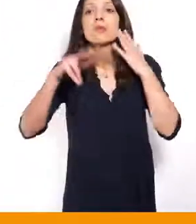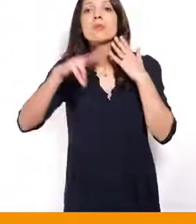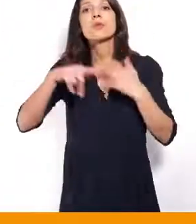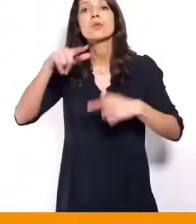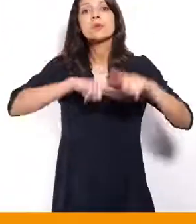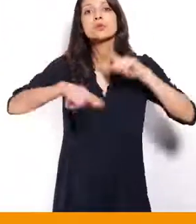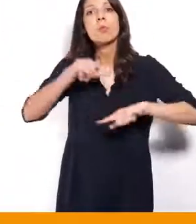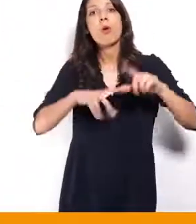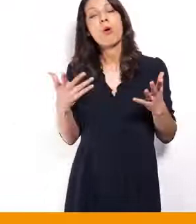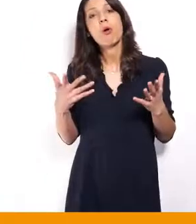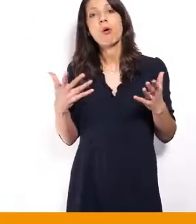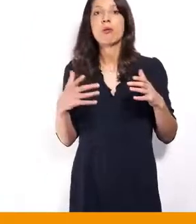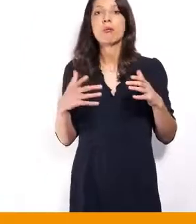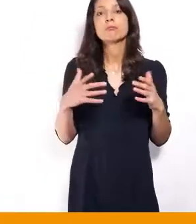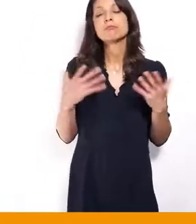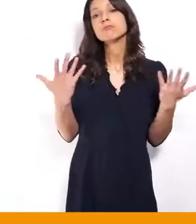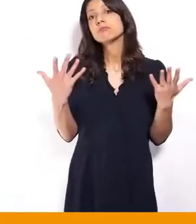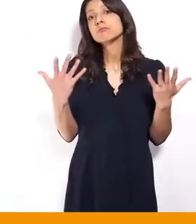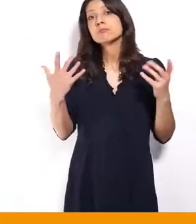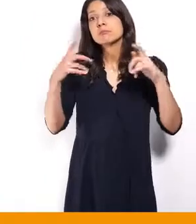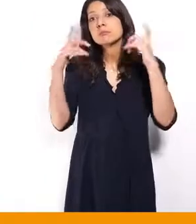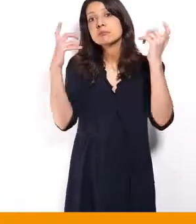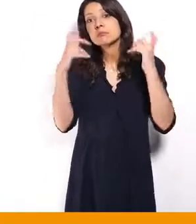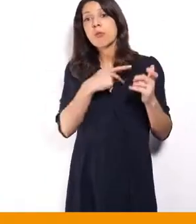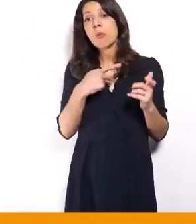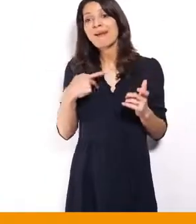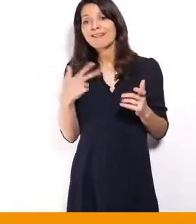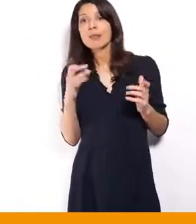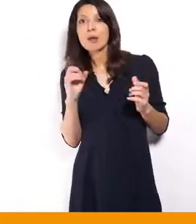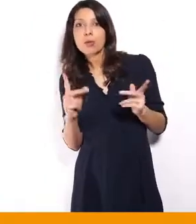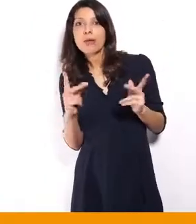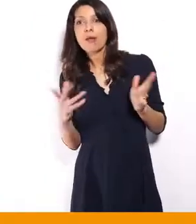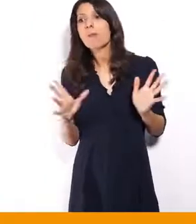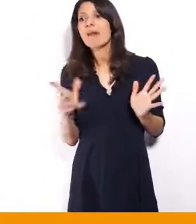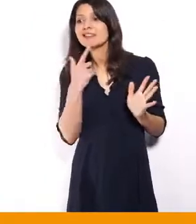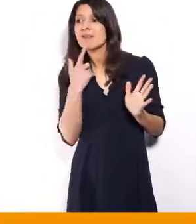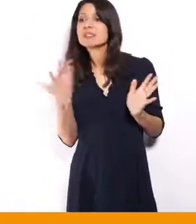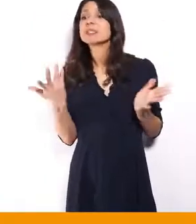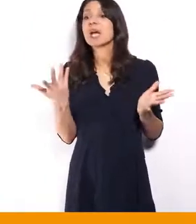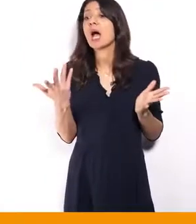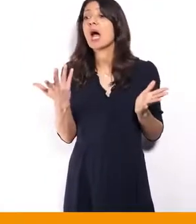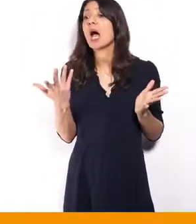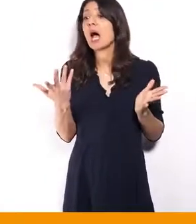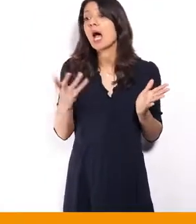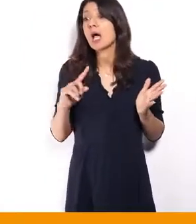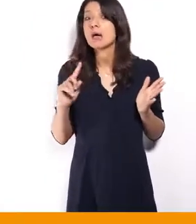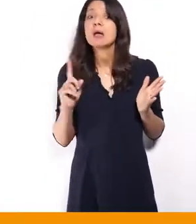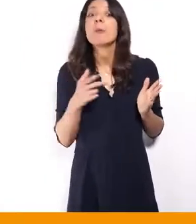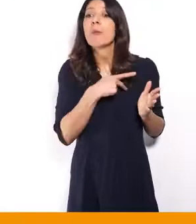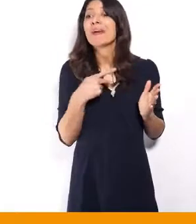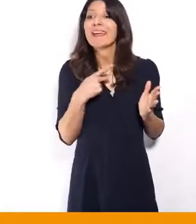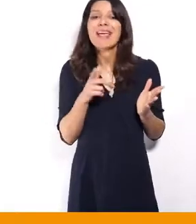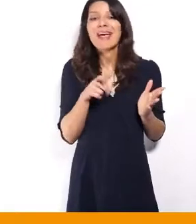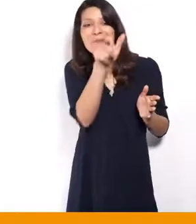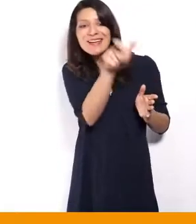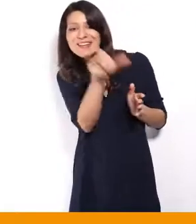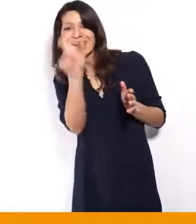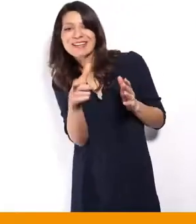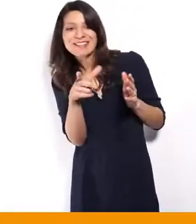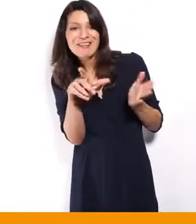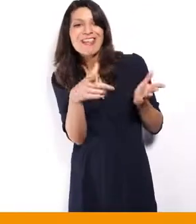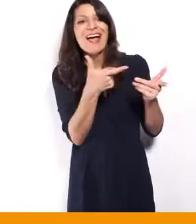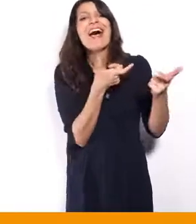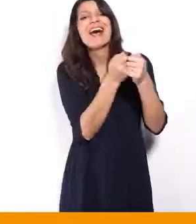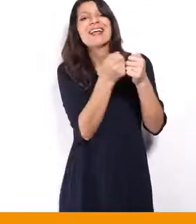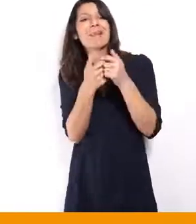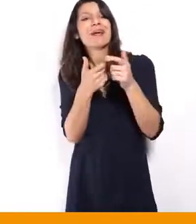il ne pas chercher à adapter son loyer à que vous pouvez payer. C'est le même loyer, vous allez acheter votre nourriture, vous payez